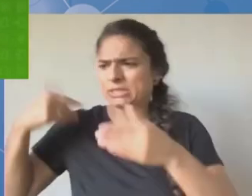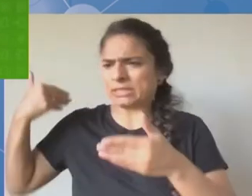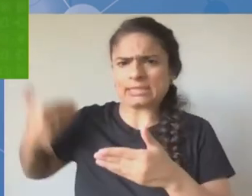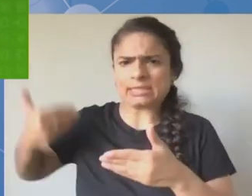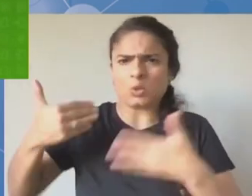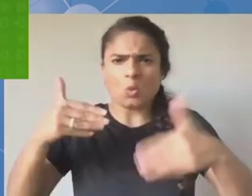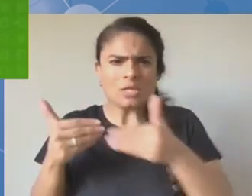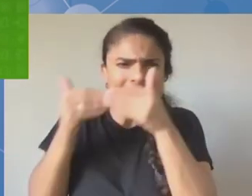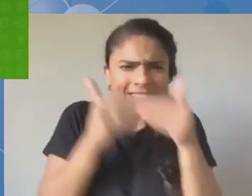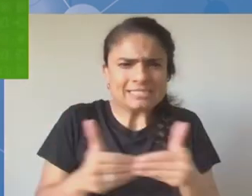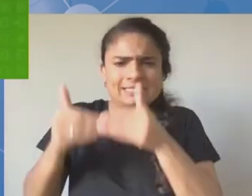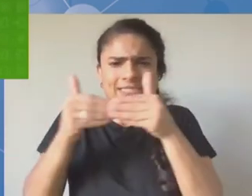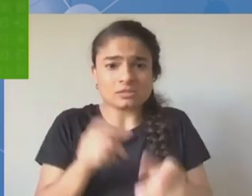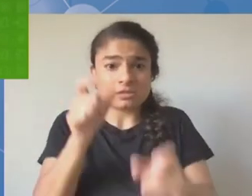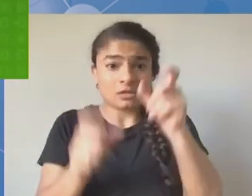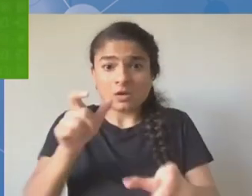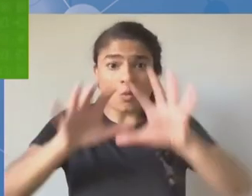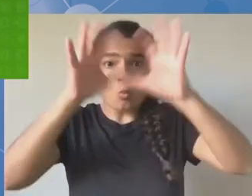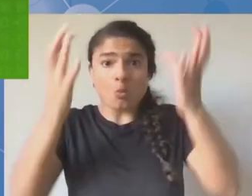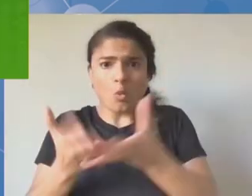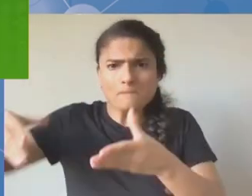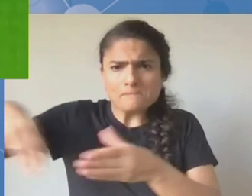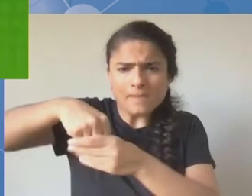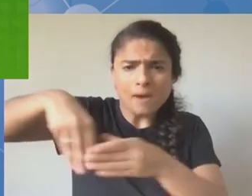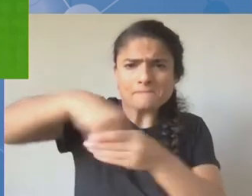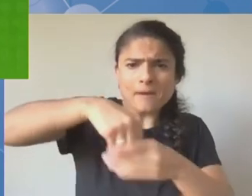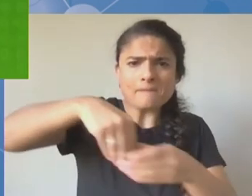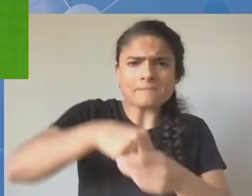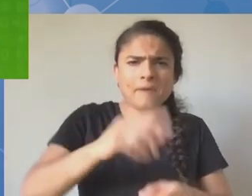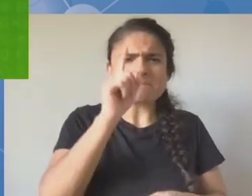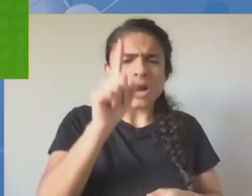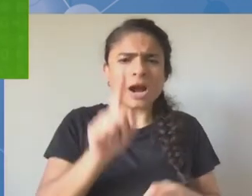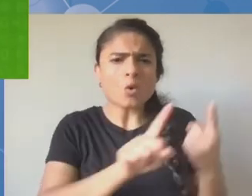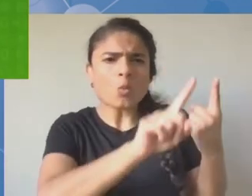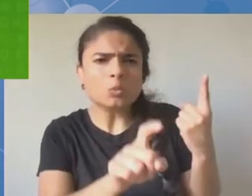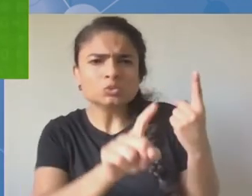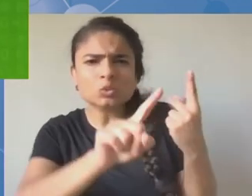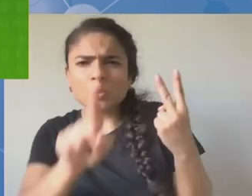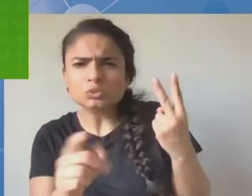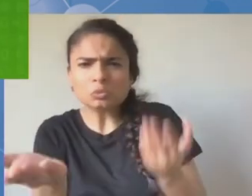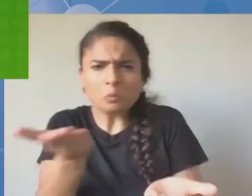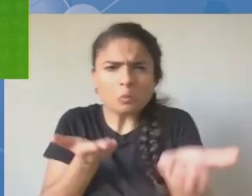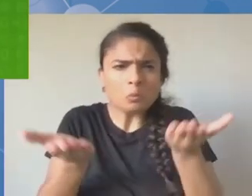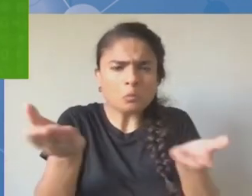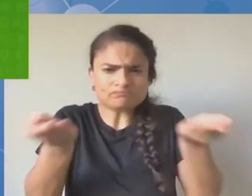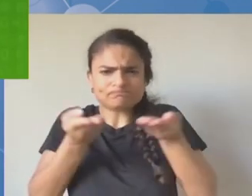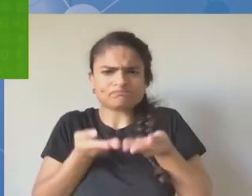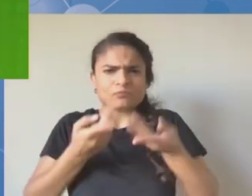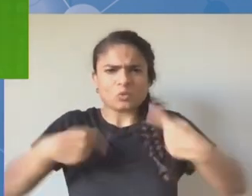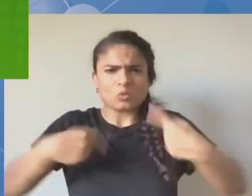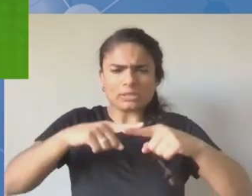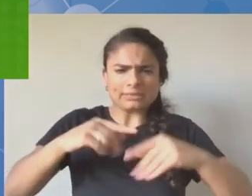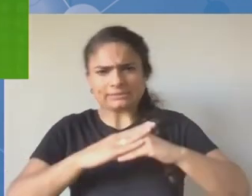najwięcej interesariuszy w ten proces angażować. Myślę, że będziemy po prostu kontynuować świetną pracę